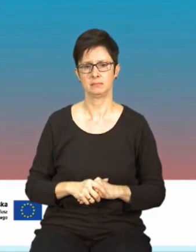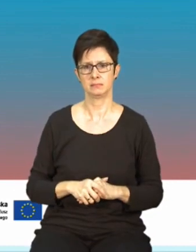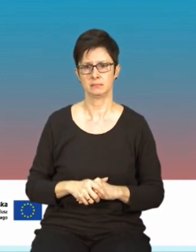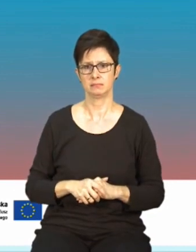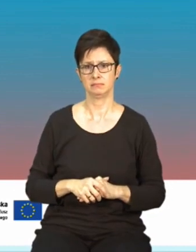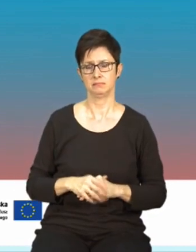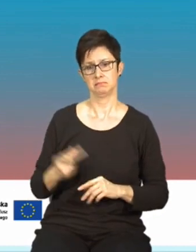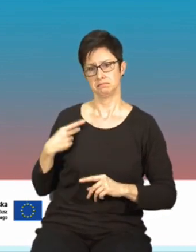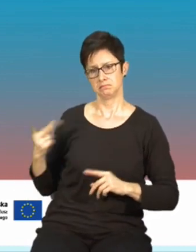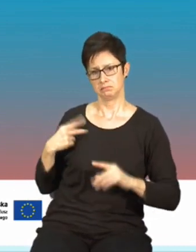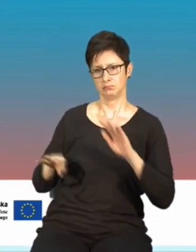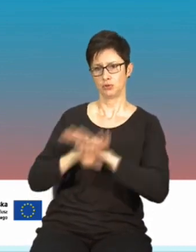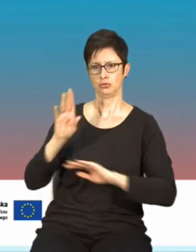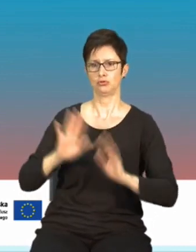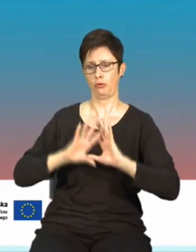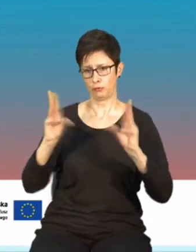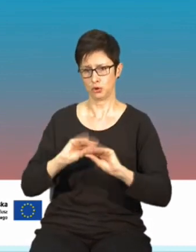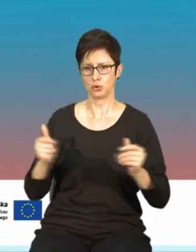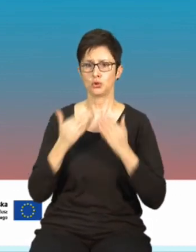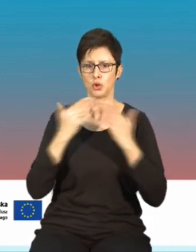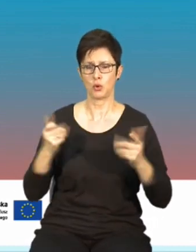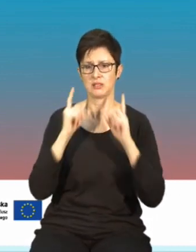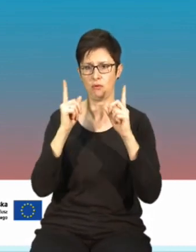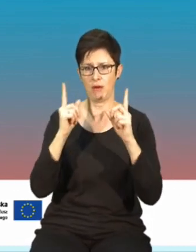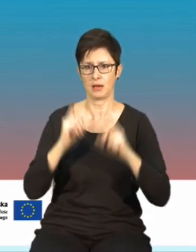I z naszej strony to wszystko. Bardzo dziękujemy za uwagę. Dziękuję.